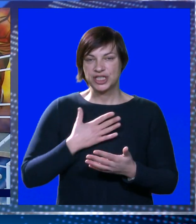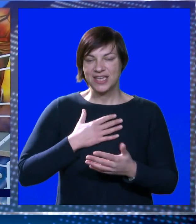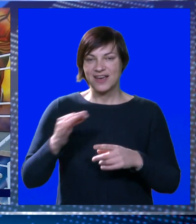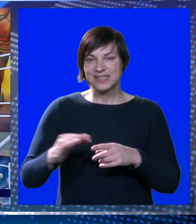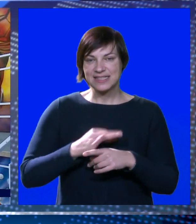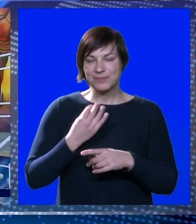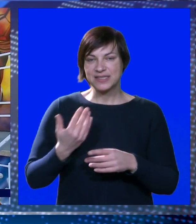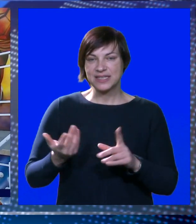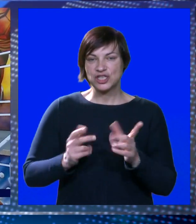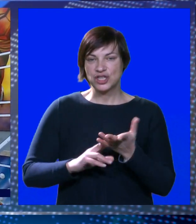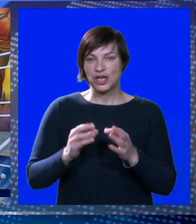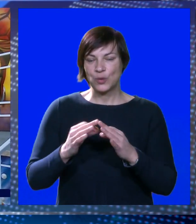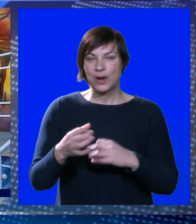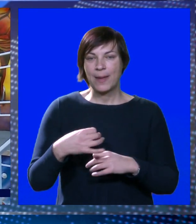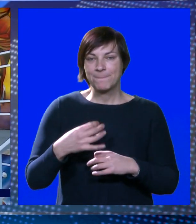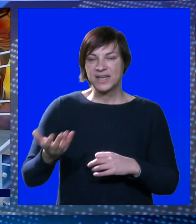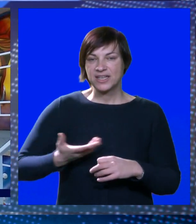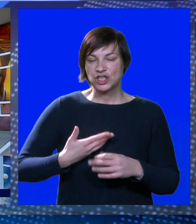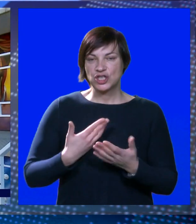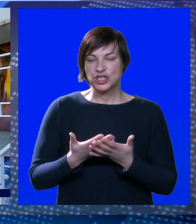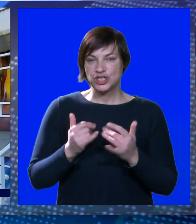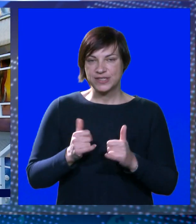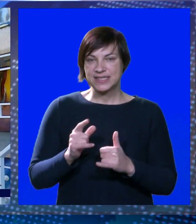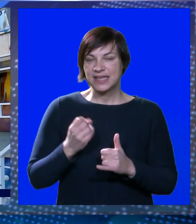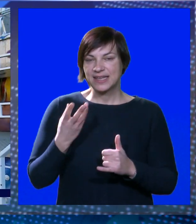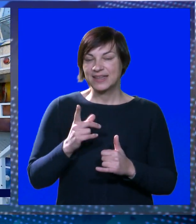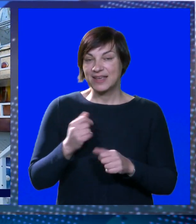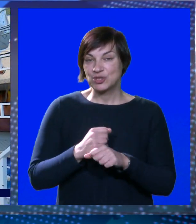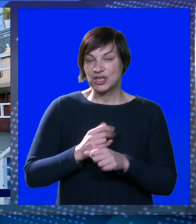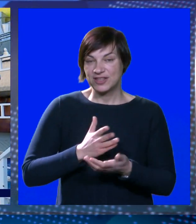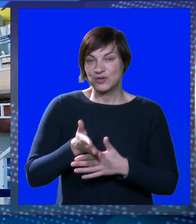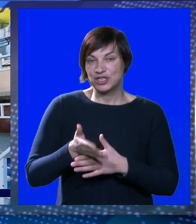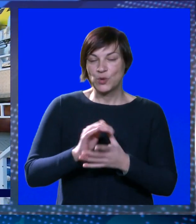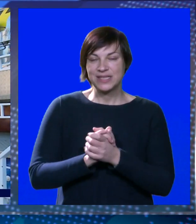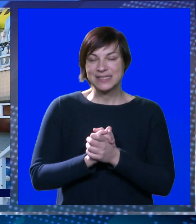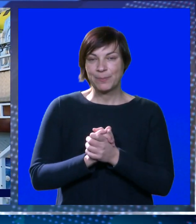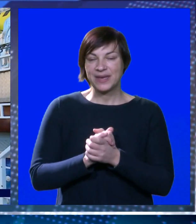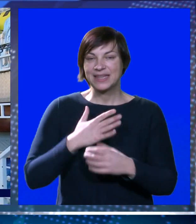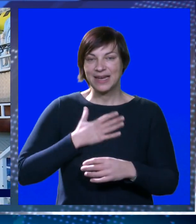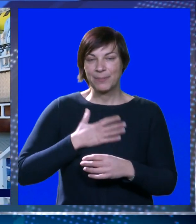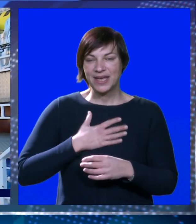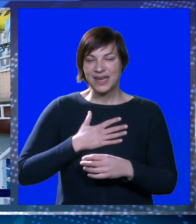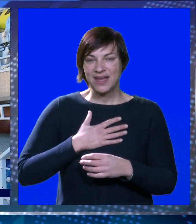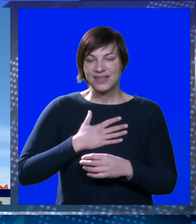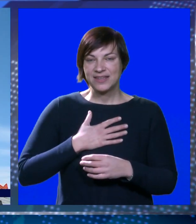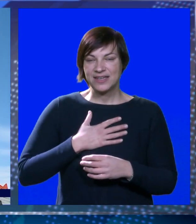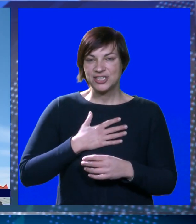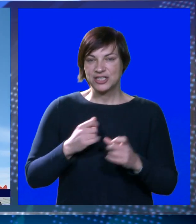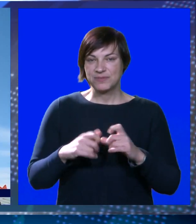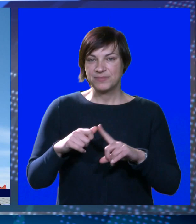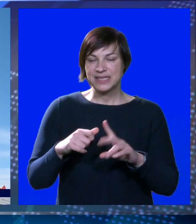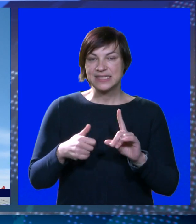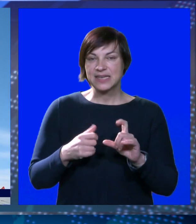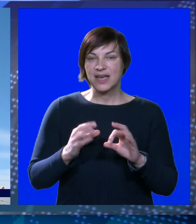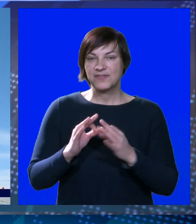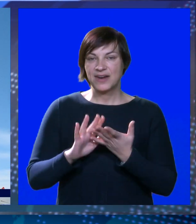Još sam jako sretna što nam je Luna Park došao, zato jer sada kada nemam što radi, dođem ovođe s prijateljima i najdraže mi je ono, skyflyer